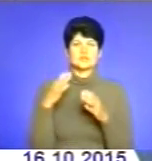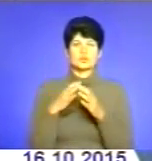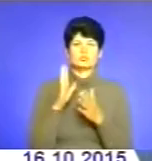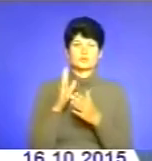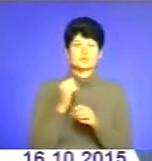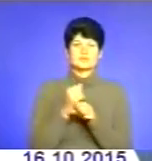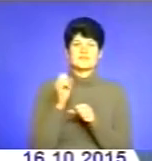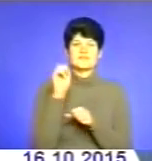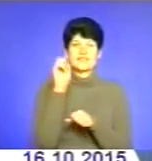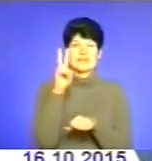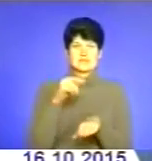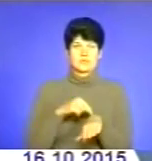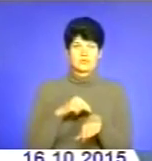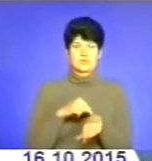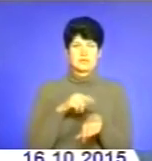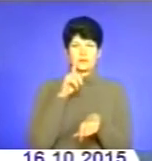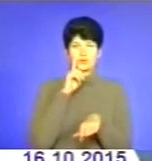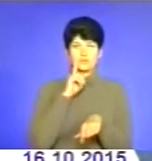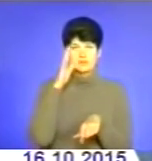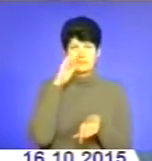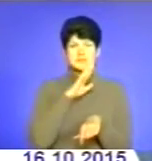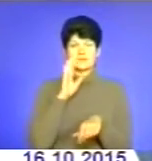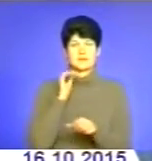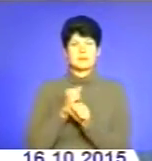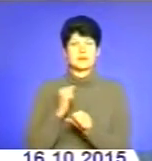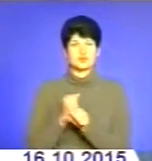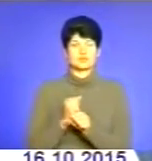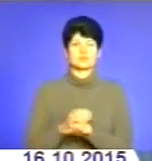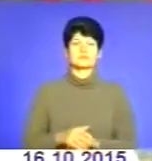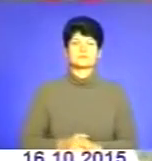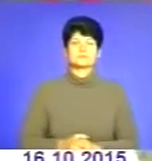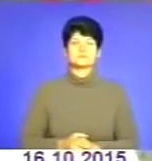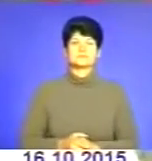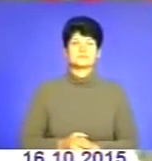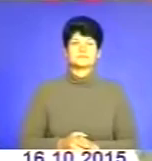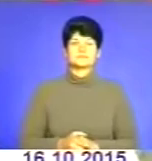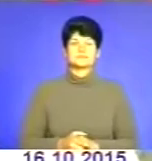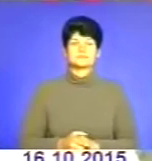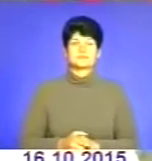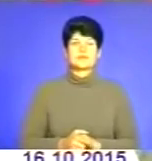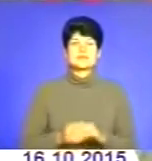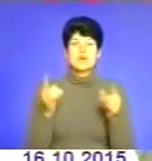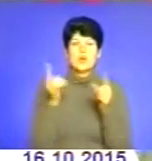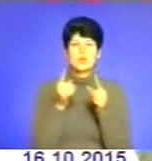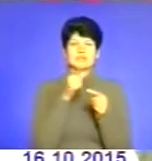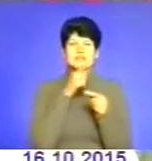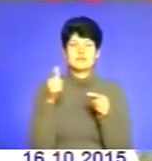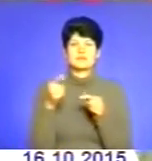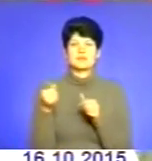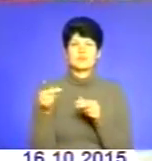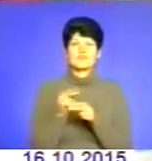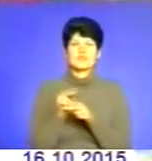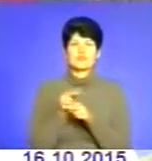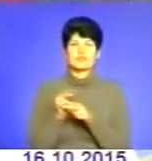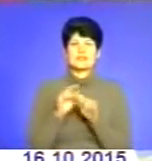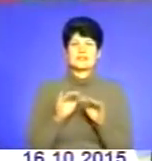12 годин для зручності батьків, які працюють. Детальніше Алла Бобрик. За короткі терміни в Тернополі відремонтували